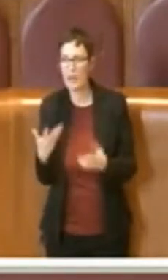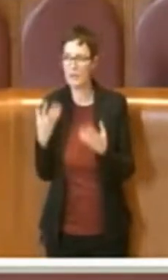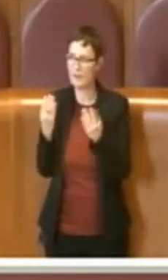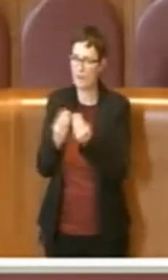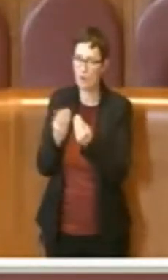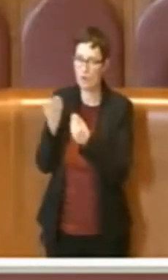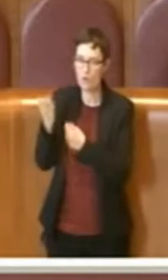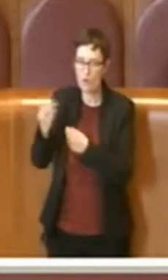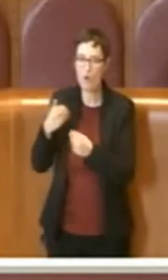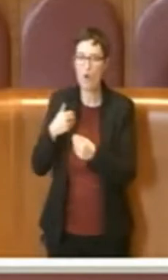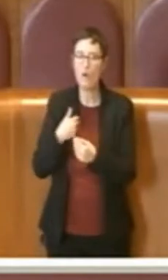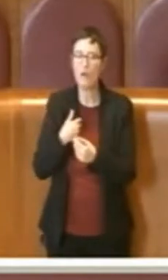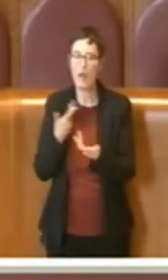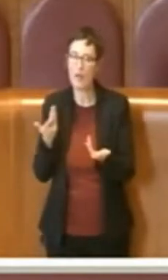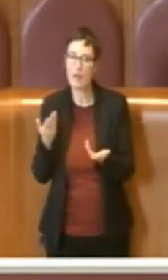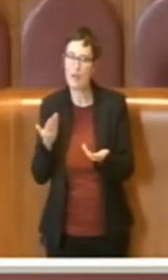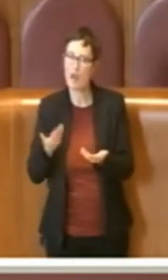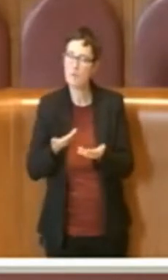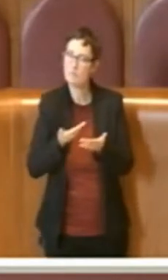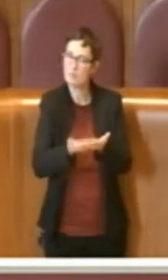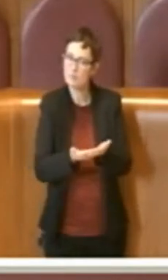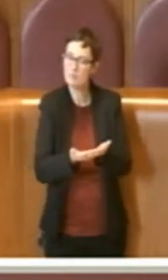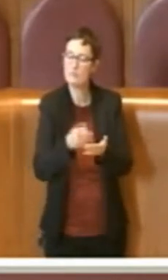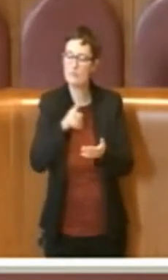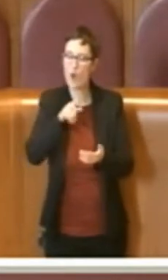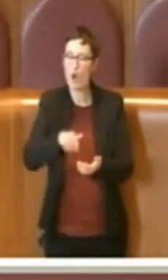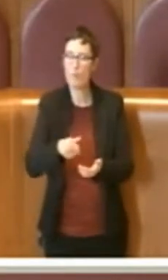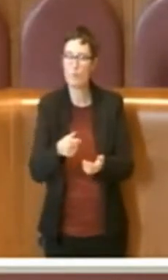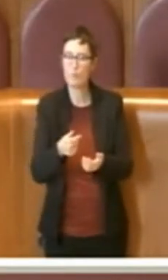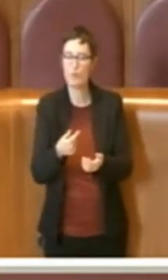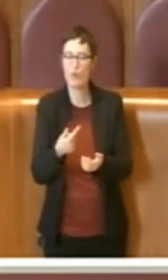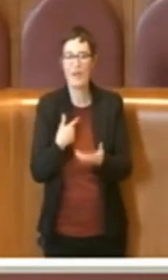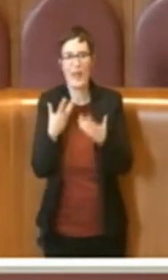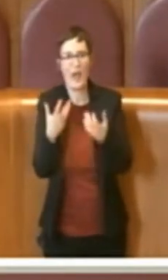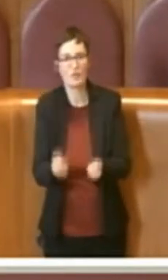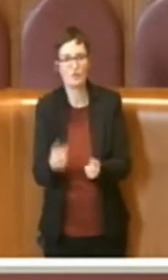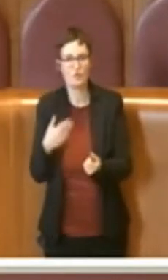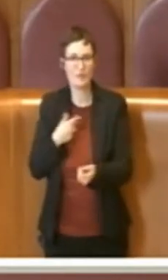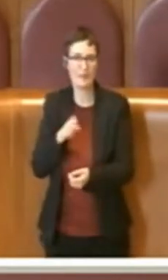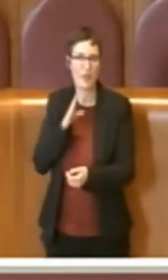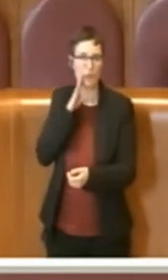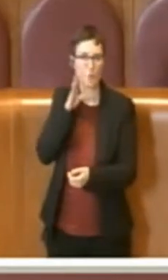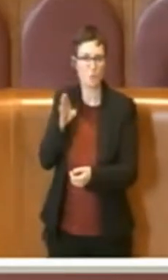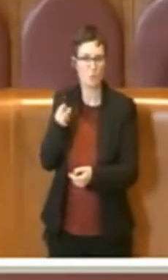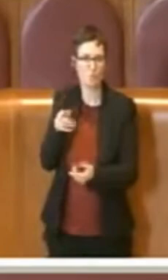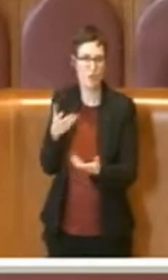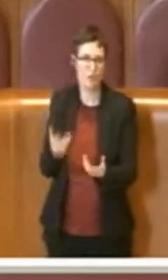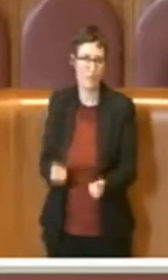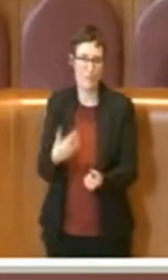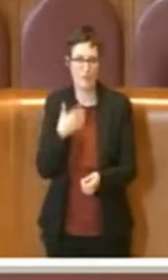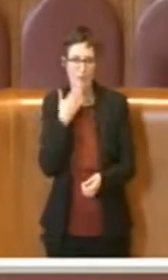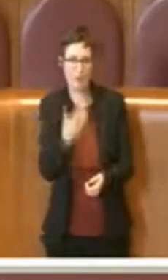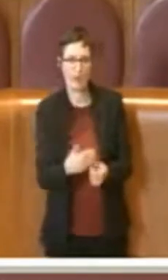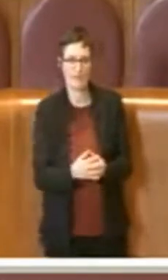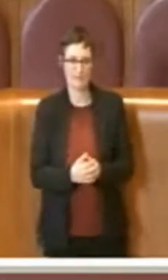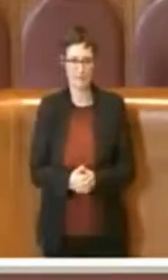di aver evidenziato anche delle azioni, dei suggerimenti che possono essere importanti e possono essere accolti. Grazie.